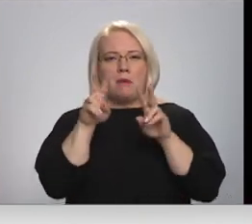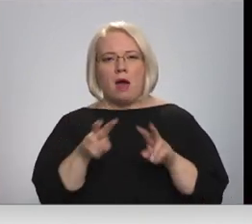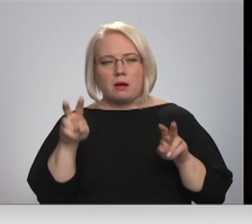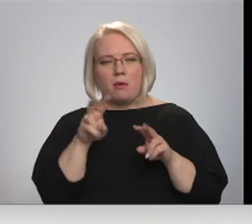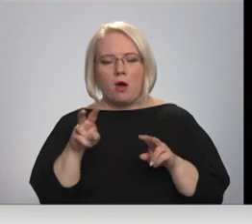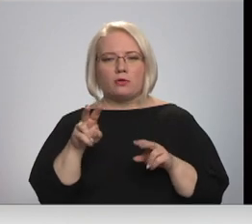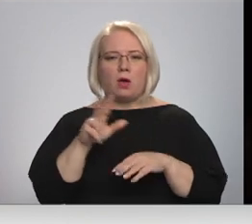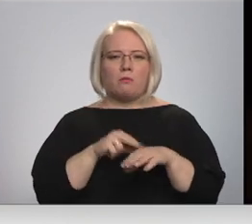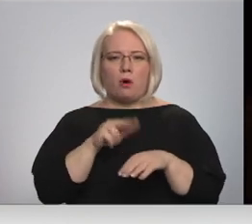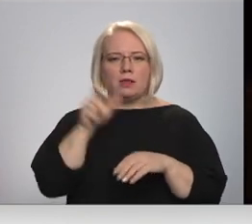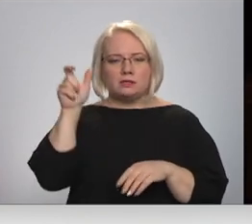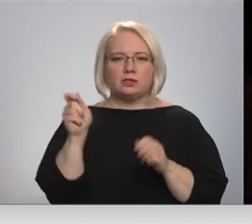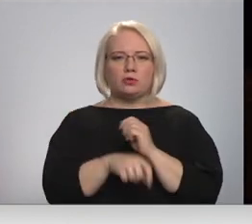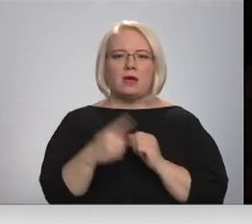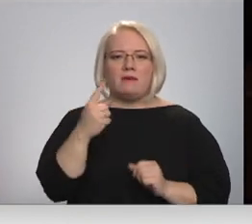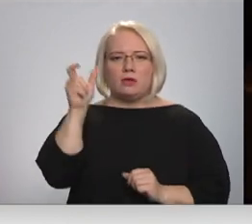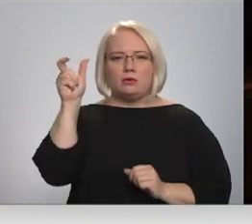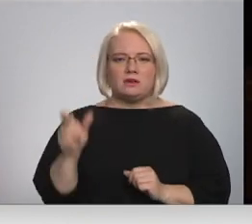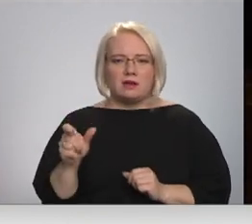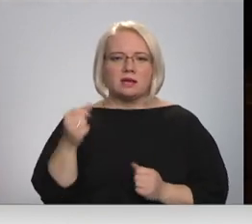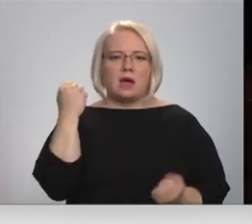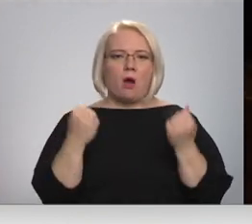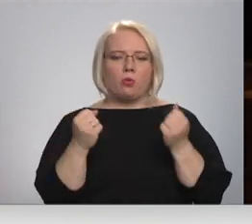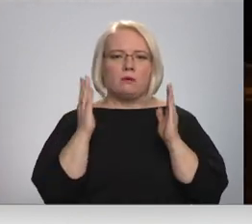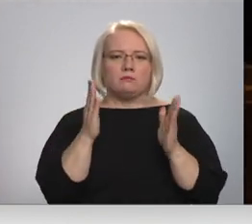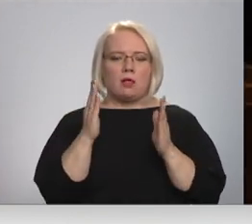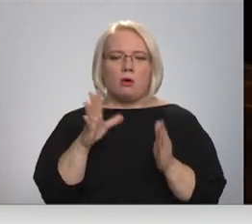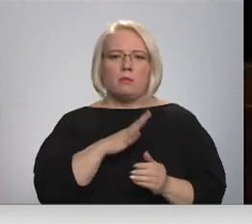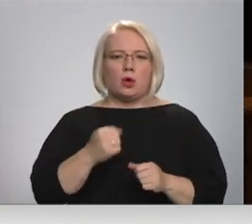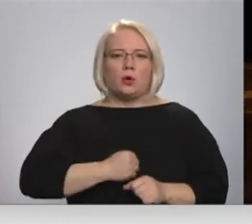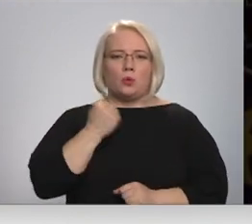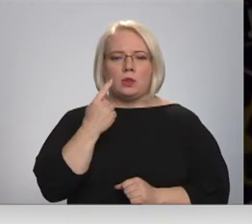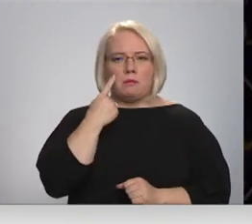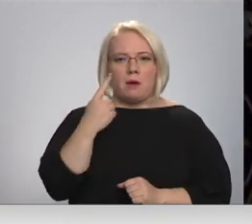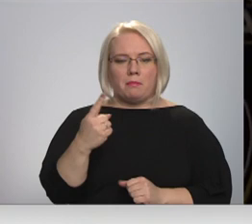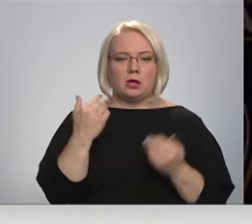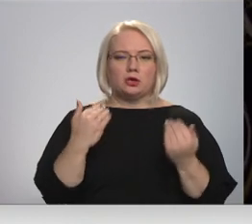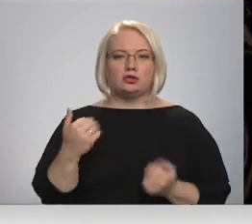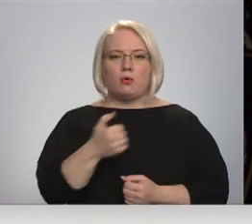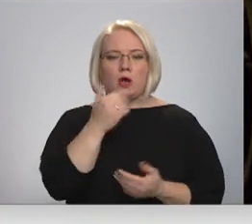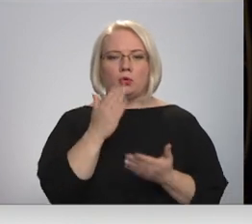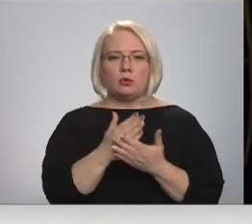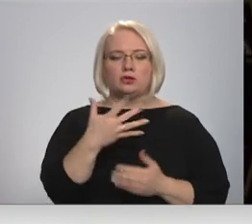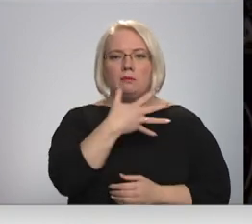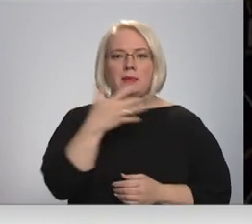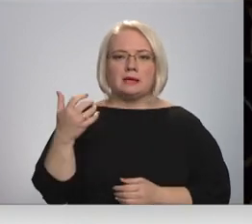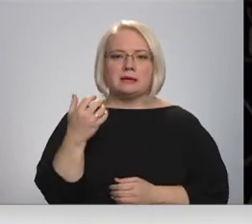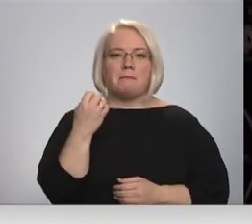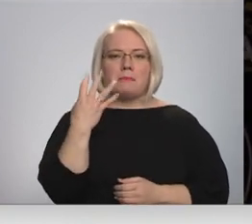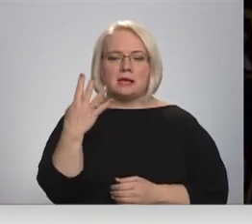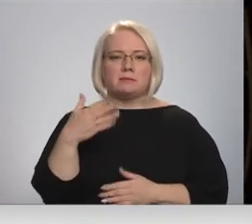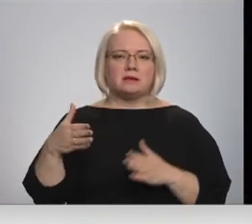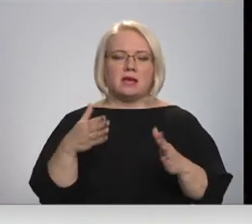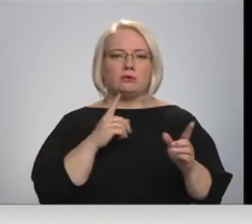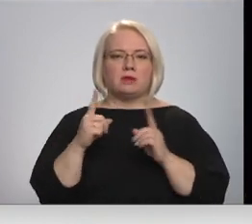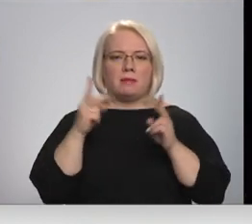sodīja vienu kājām gājai, kurš taigāja gar autoceļu malu un bija grūti pamanāmas. Šogad notikuši 515 ceļu satiksmes